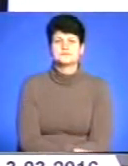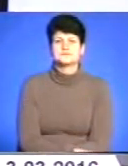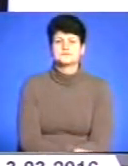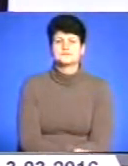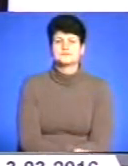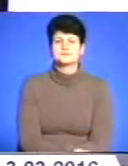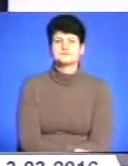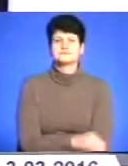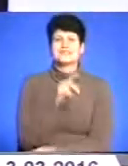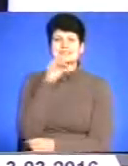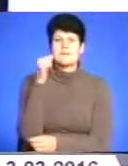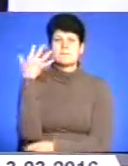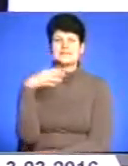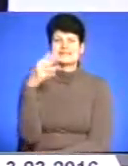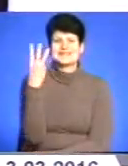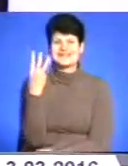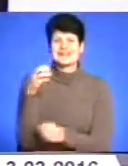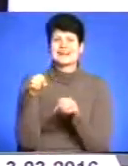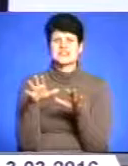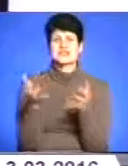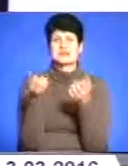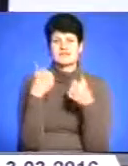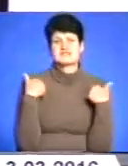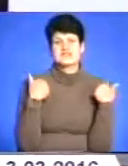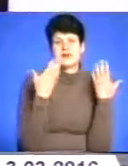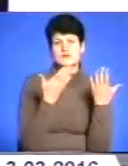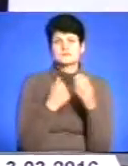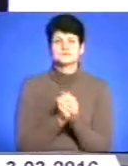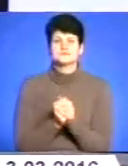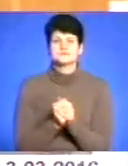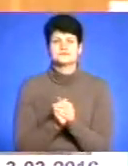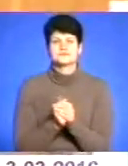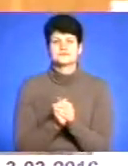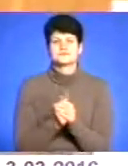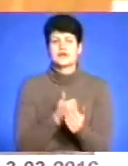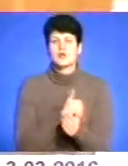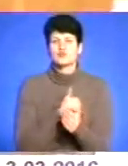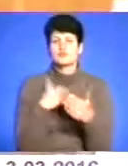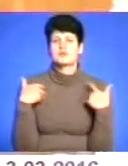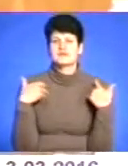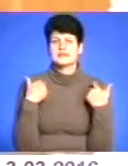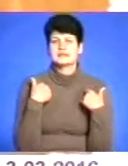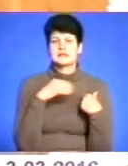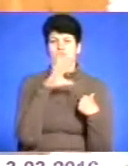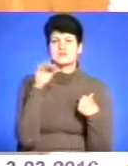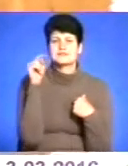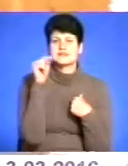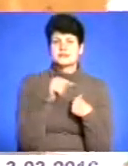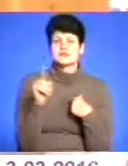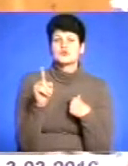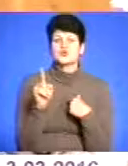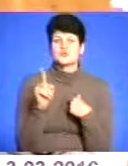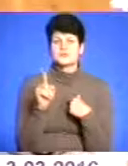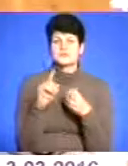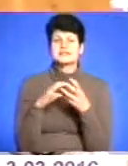За 53 рішення прийнято. Я вас вітаю. Я хочу привітати нас усім з тим, що